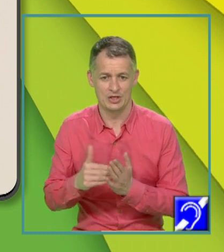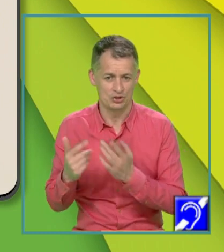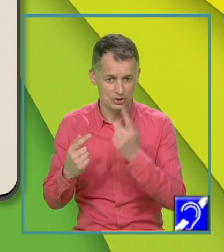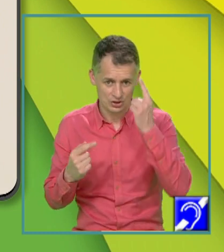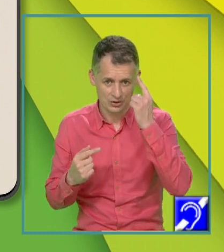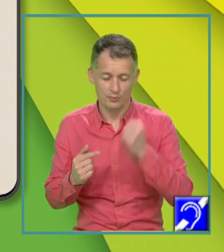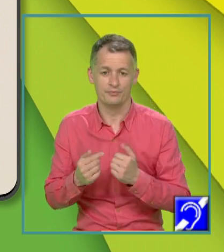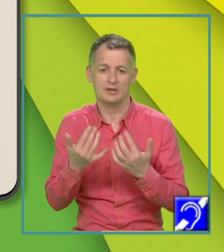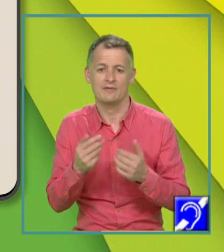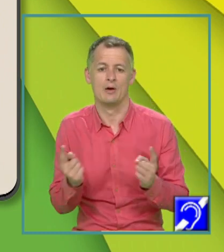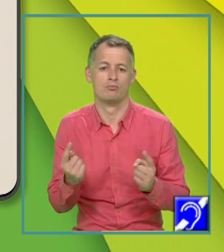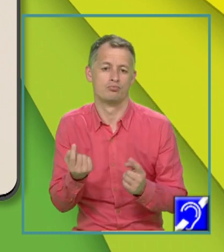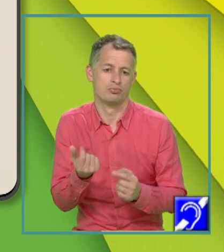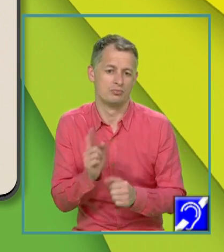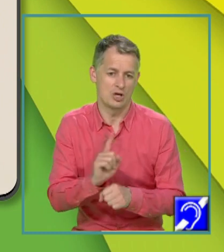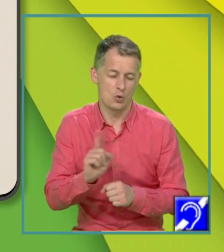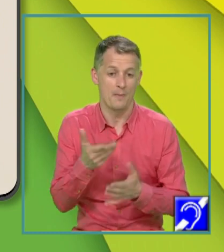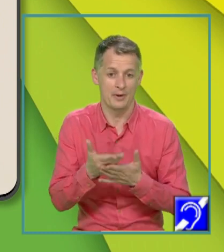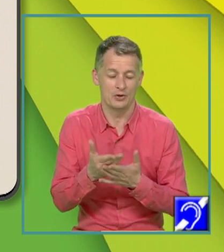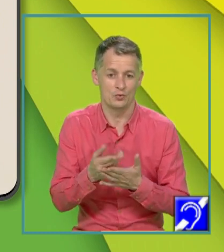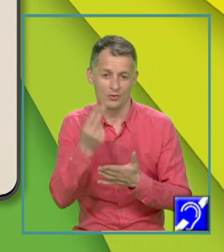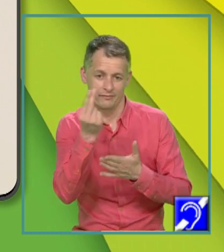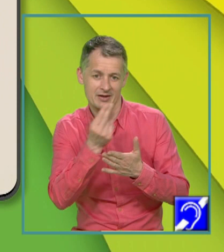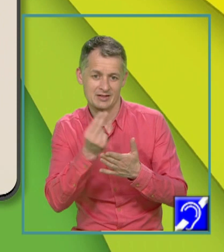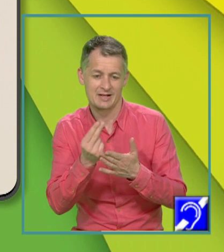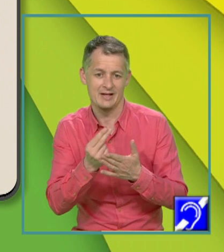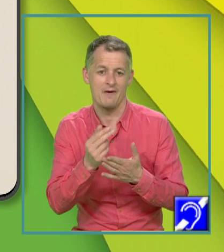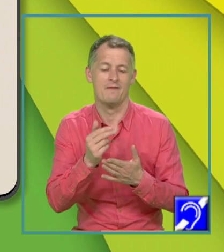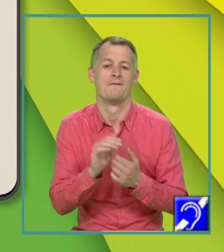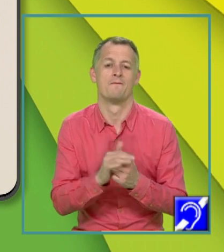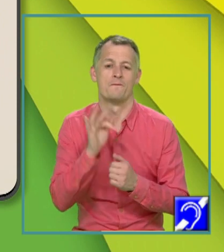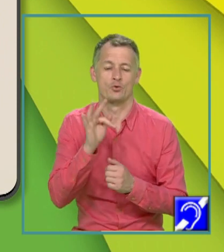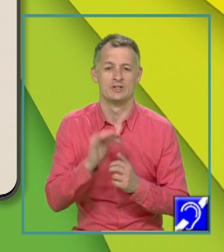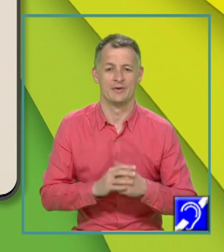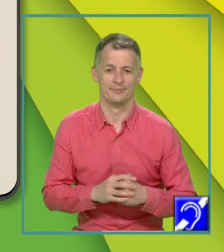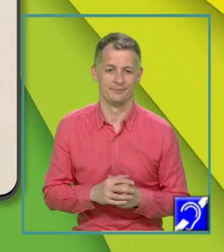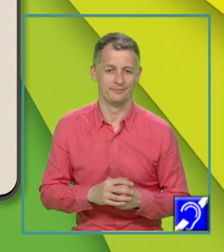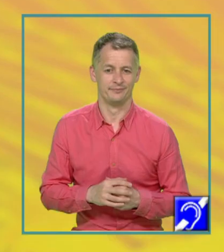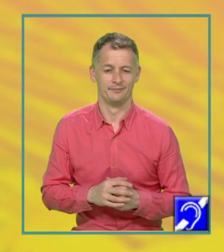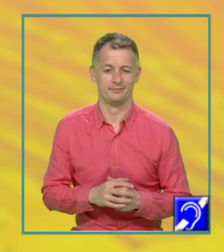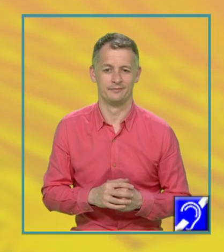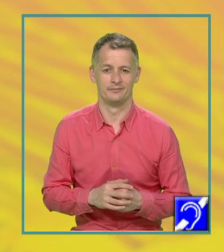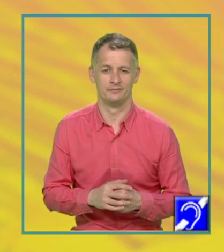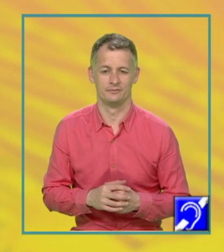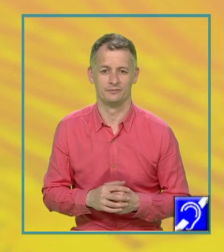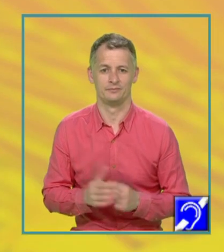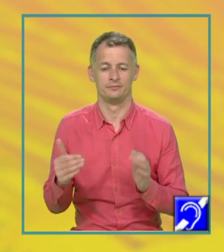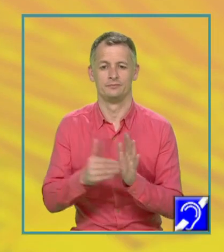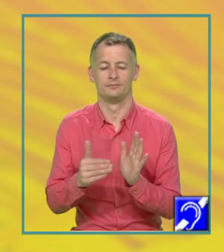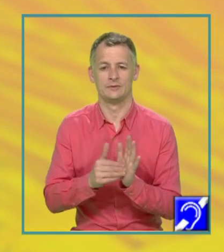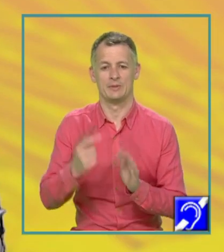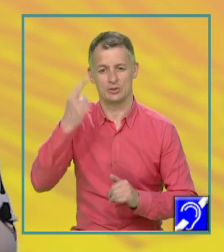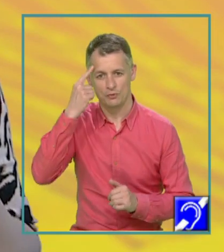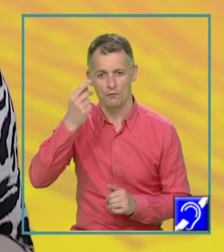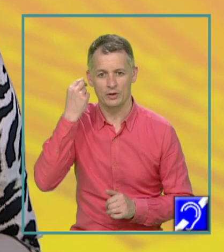câteva lucruri pentru reprezentarea grafică a funcției și anume trebuie să știu foarte bine